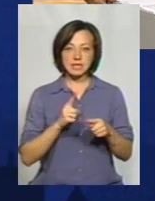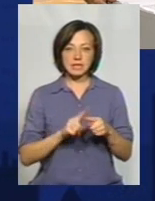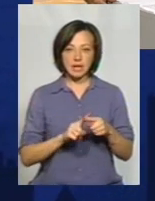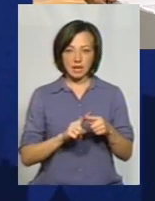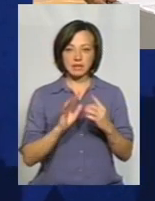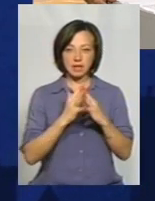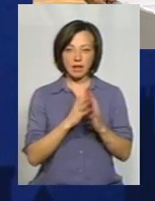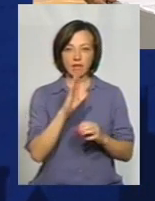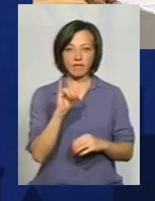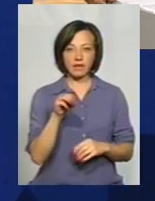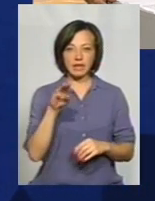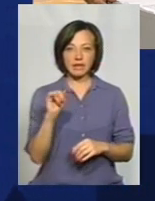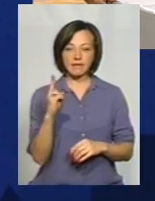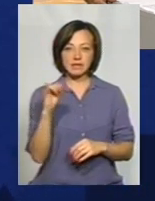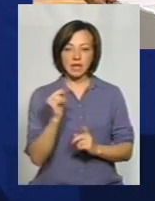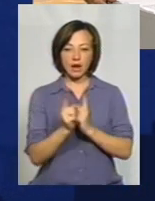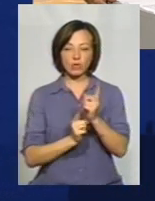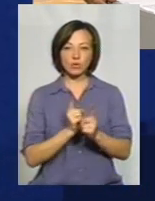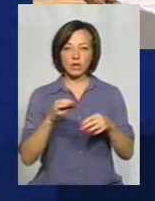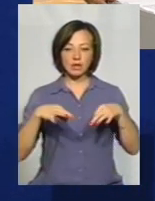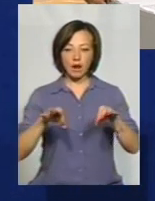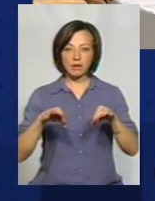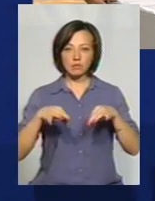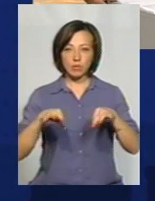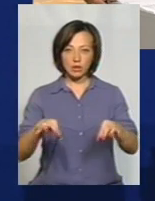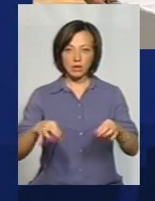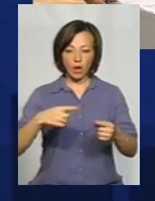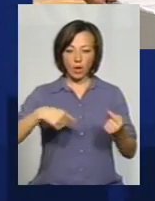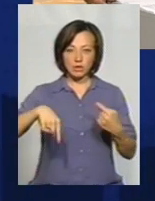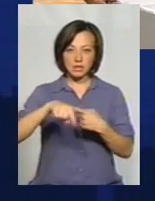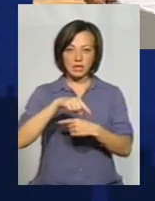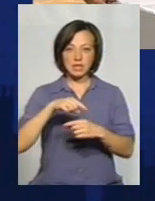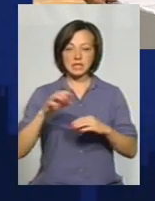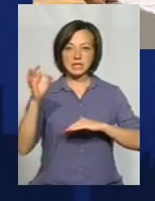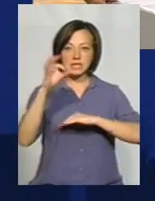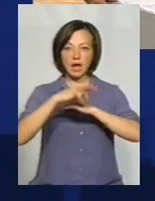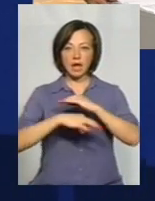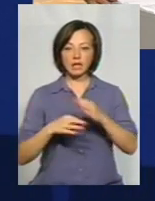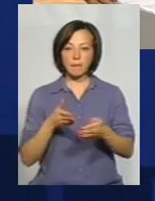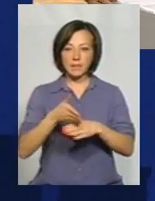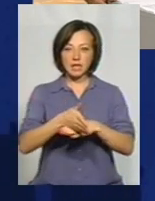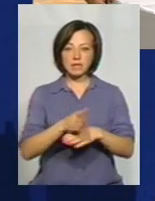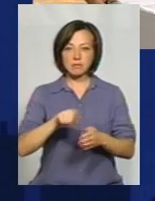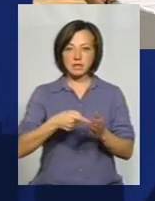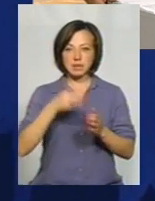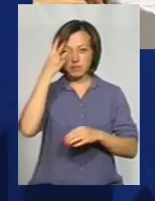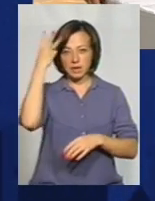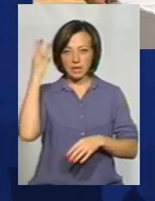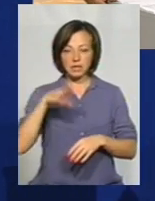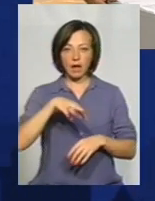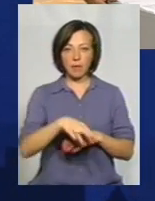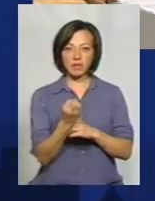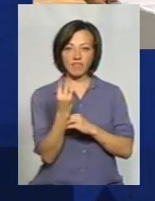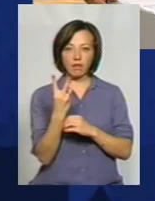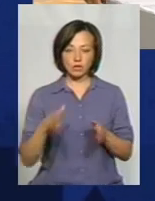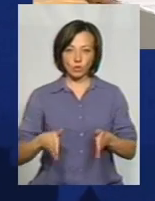і об'єкта реконструкції та транспортна розв'язка, захід і підніс з міста Хмельницького і автобільна дорога М12.